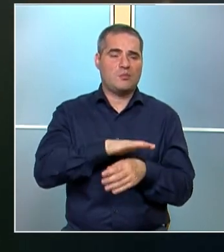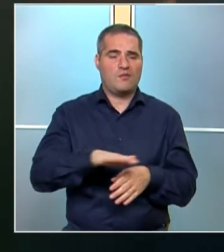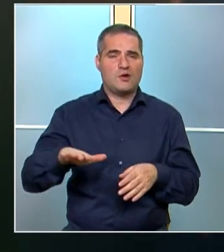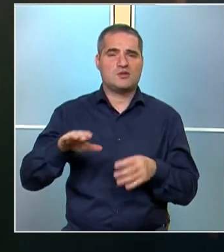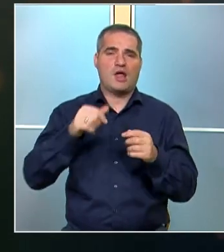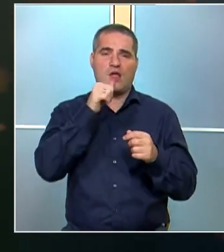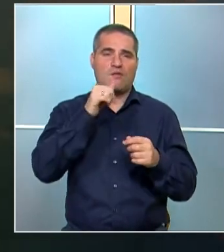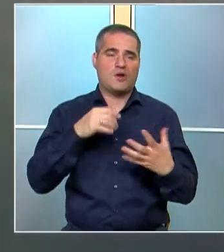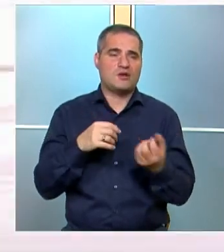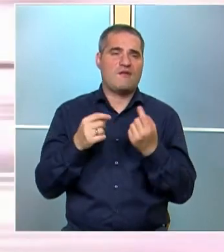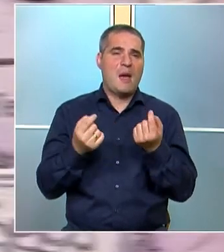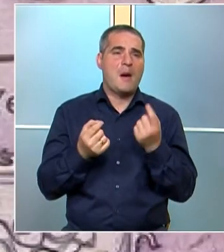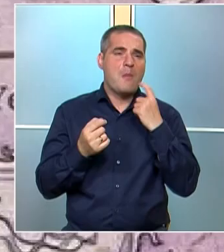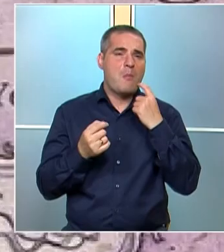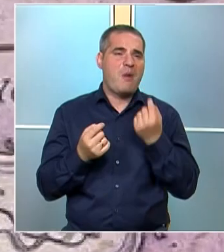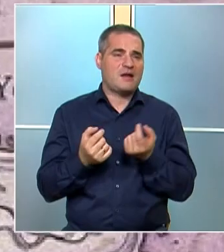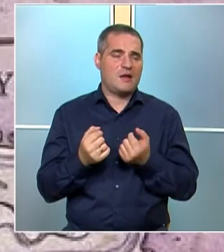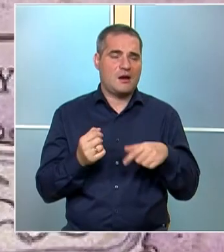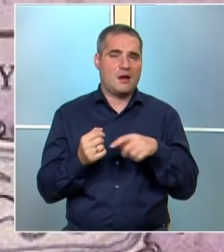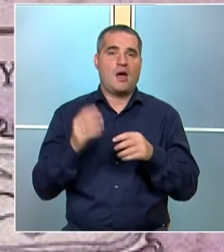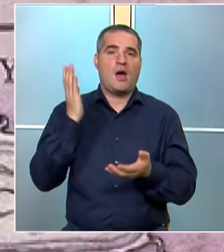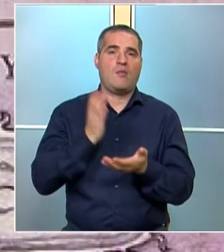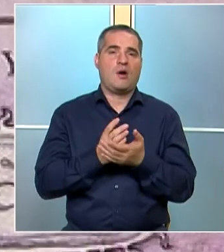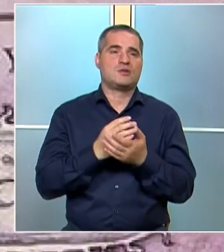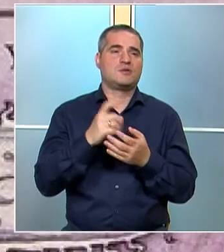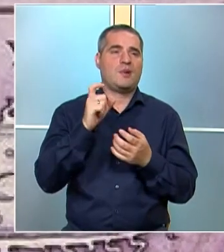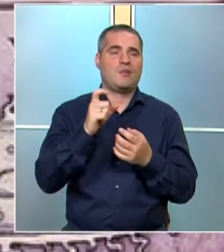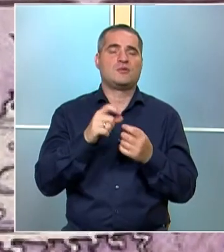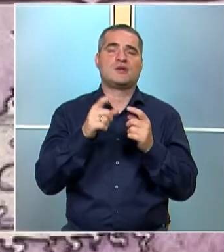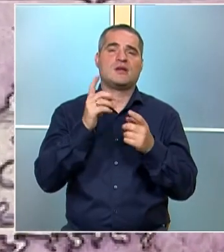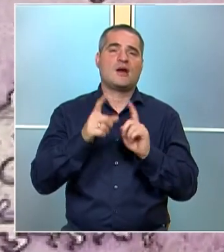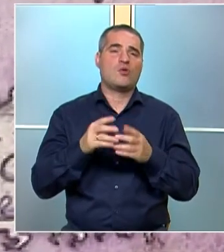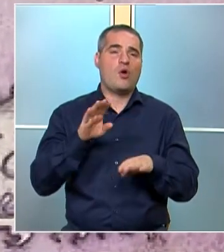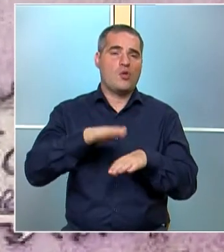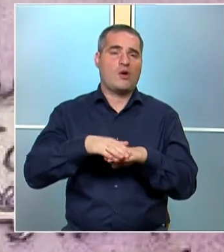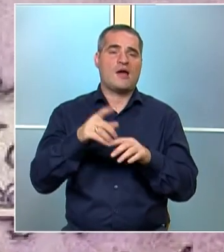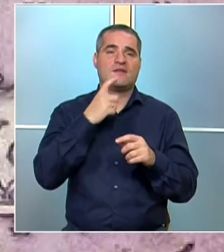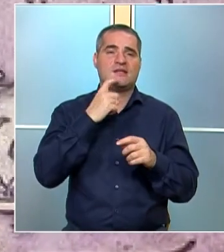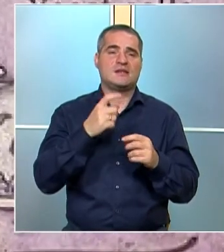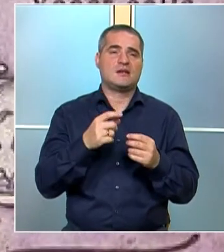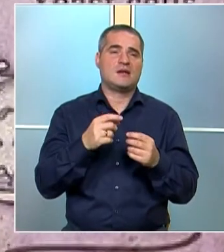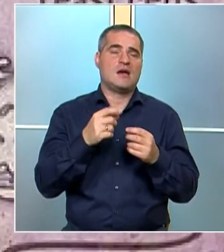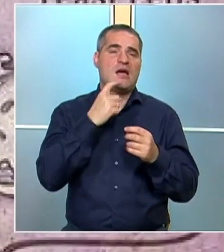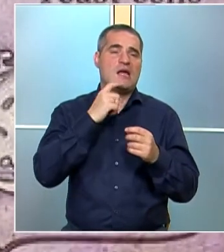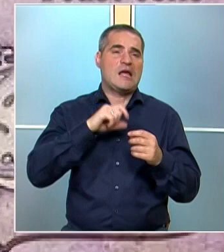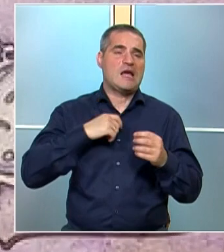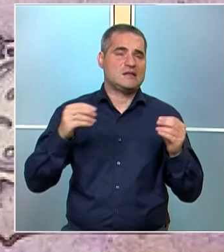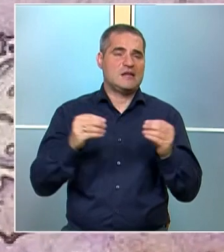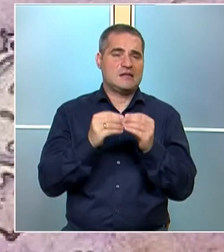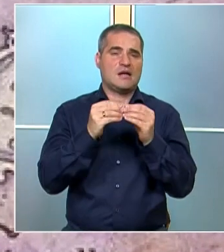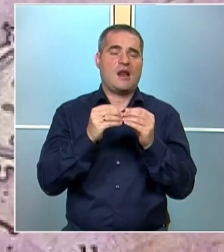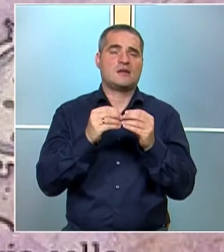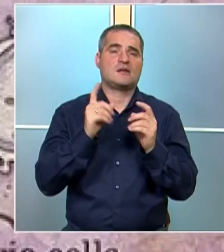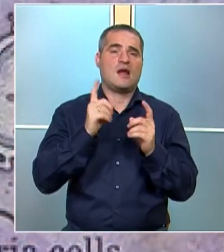открива и бактериите, а по-късно и сперматозоидите, като доказва, че за да се оплуди една яйцеклетка е необходимо